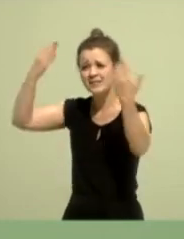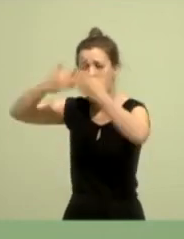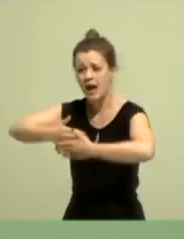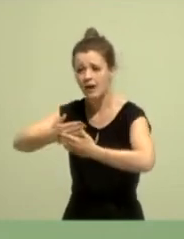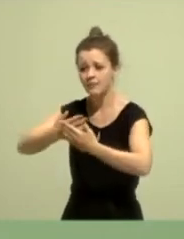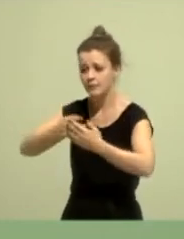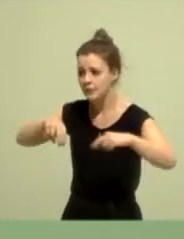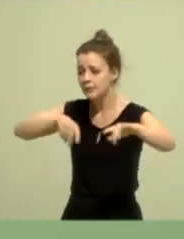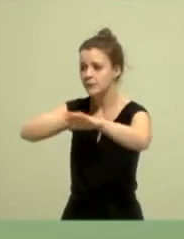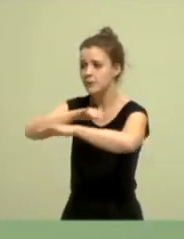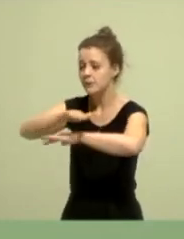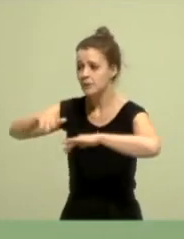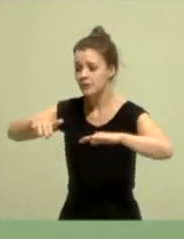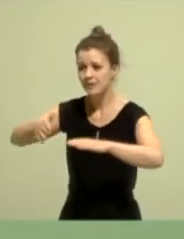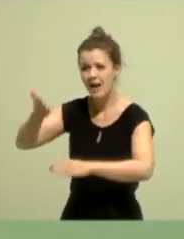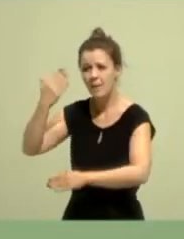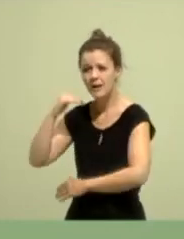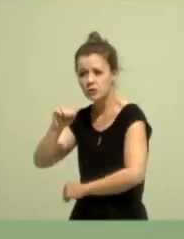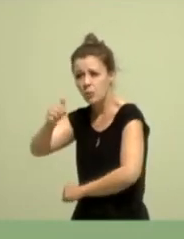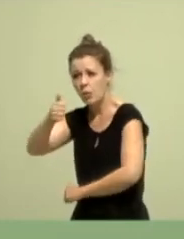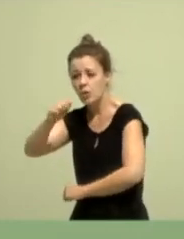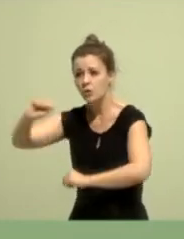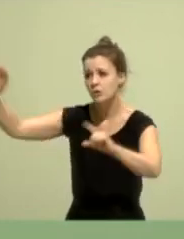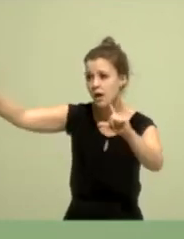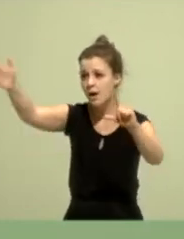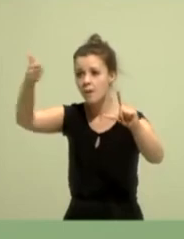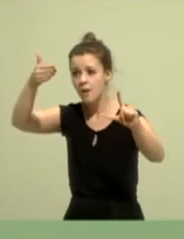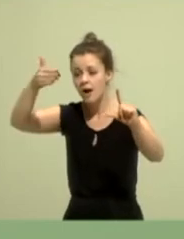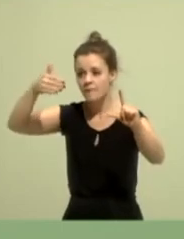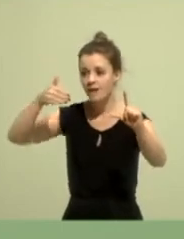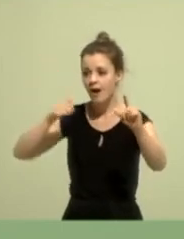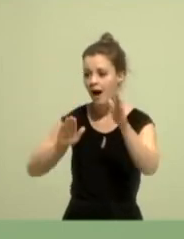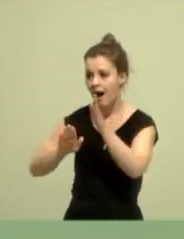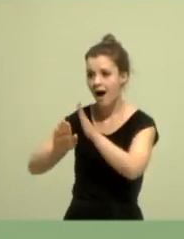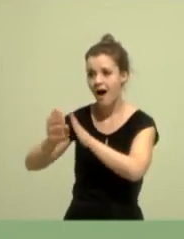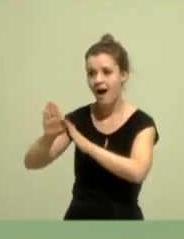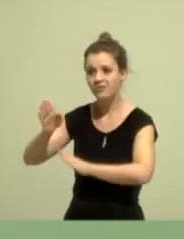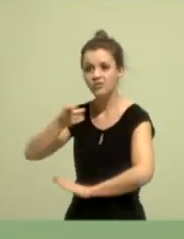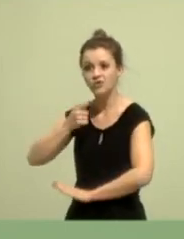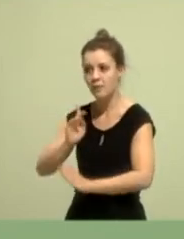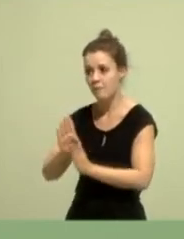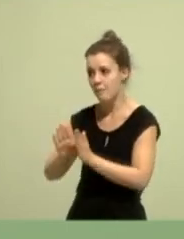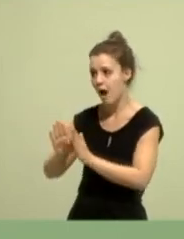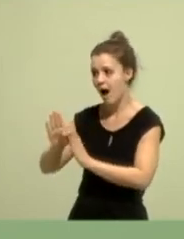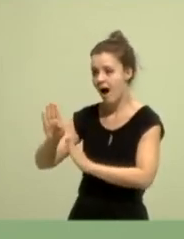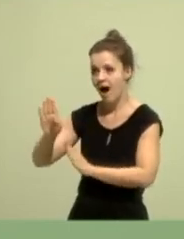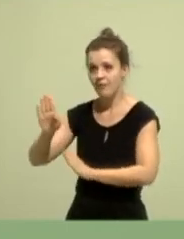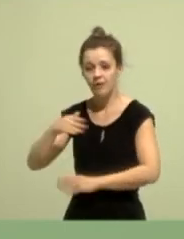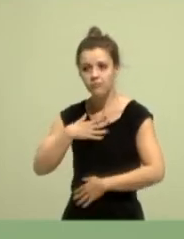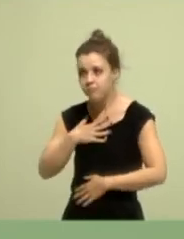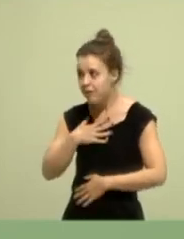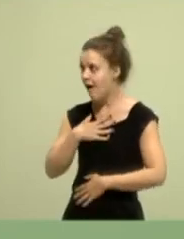diese Prognose auf die Bildschirme kam und weiter über die spannende Zeit